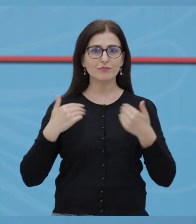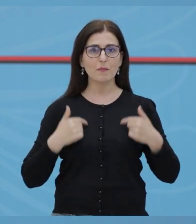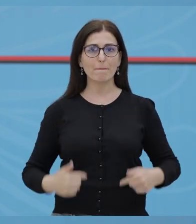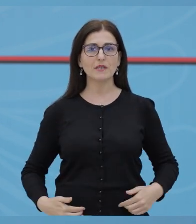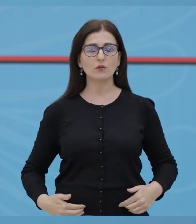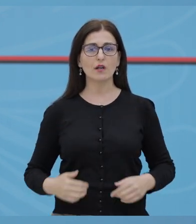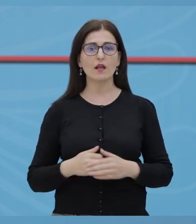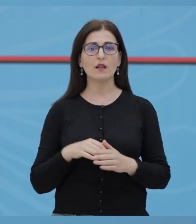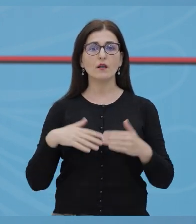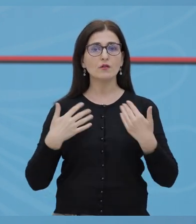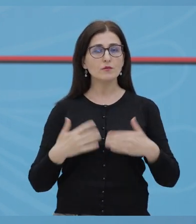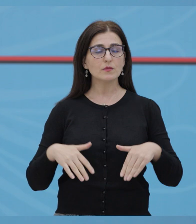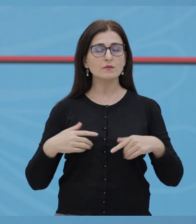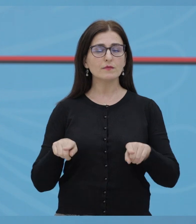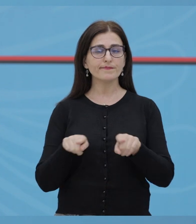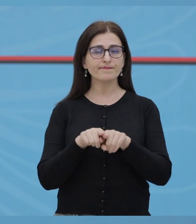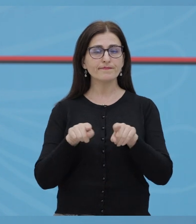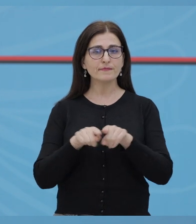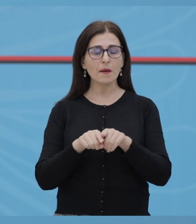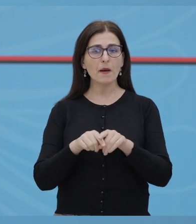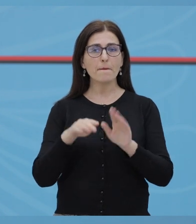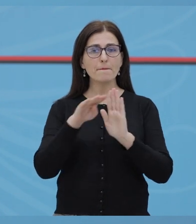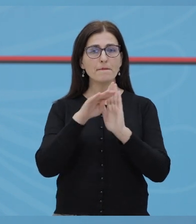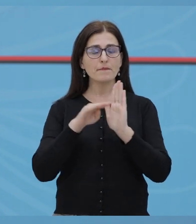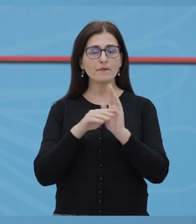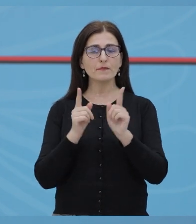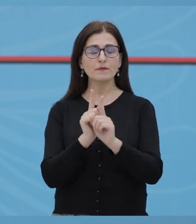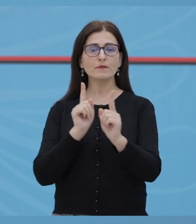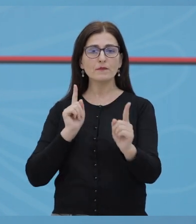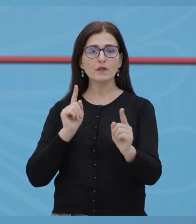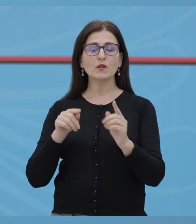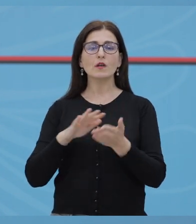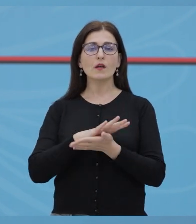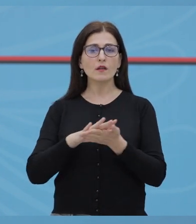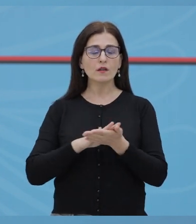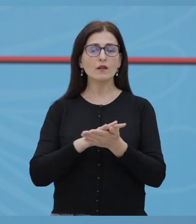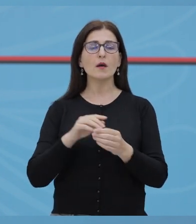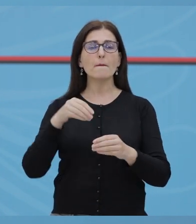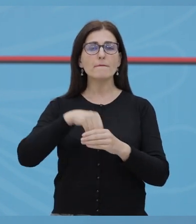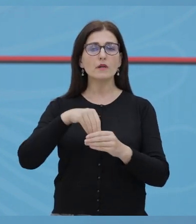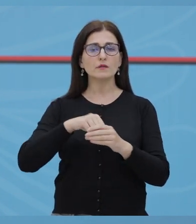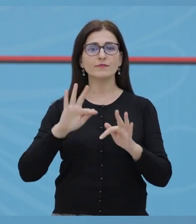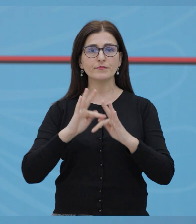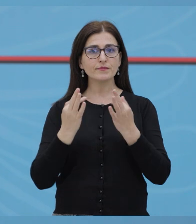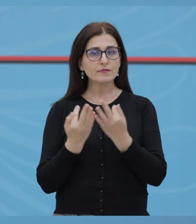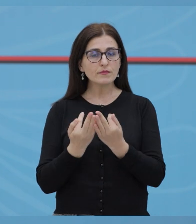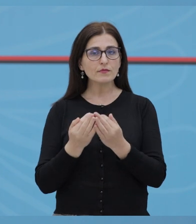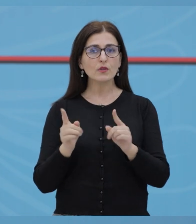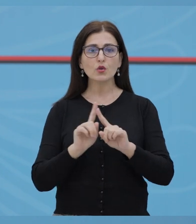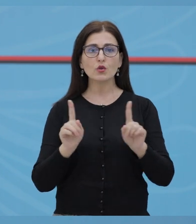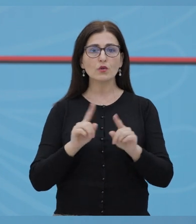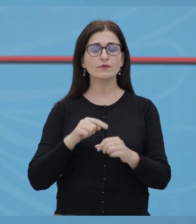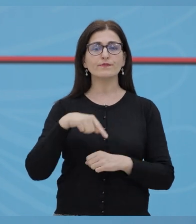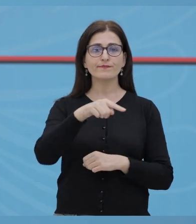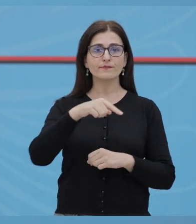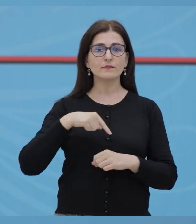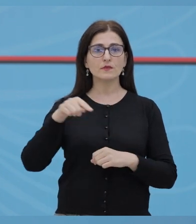social dhe ruajtjen e higienës personale. Êshtë rëndësishme që masat e kontrolit infekcionit duhet të respektojnë maksimalisht